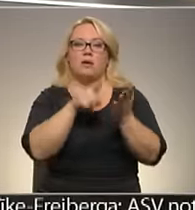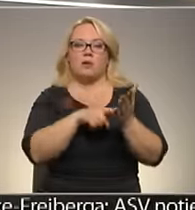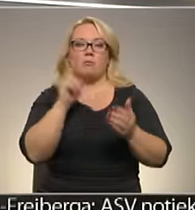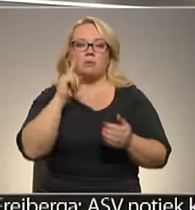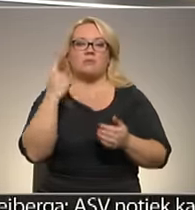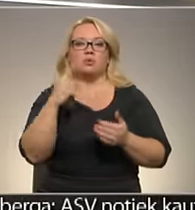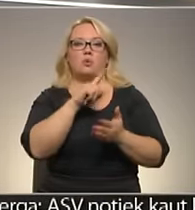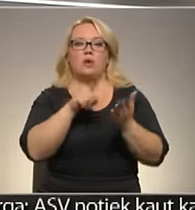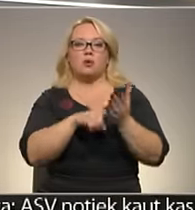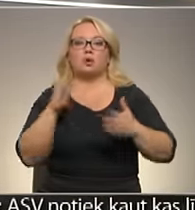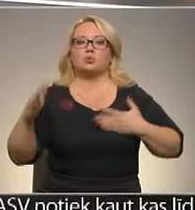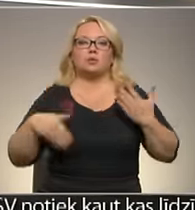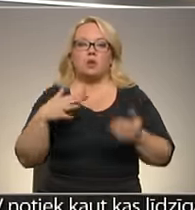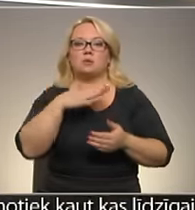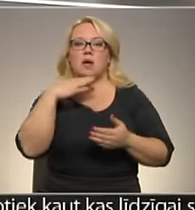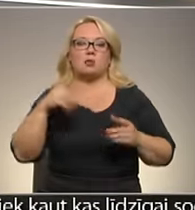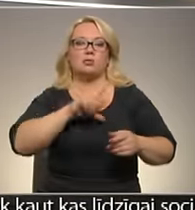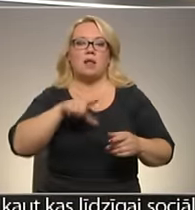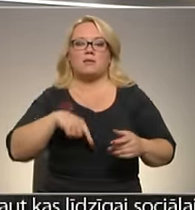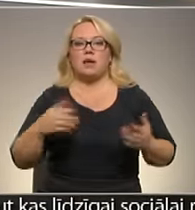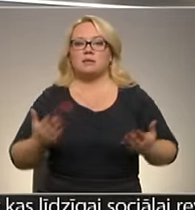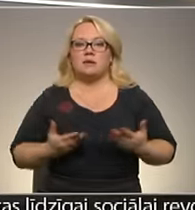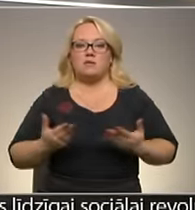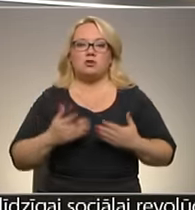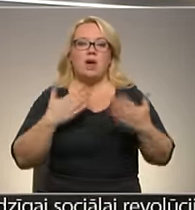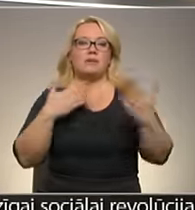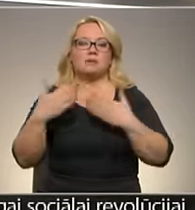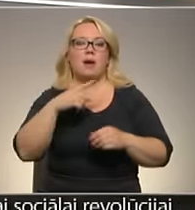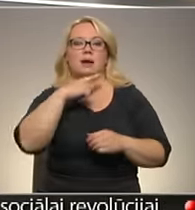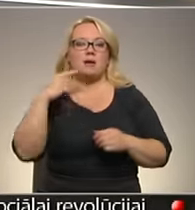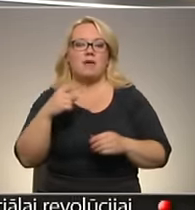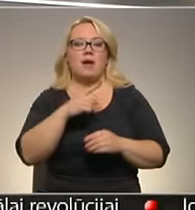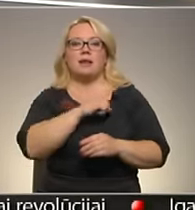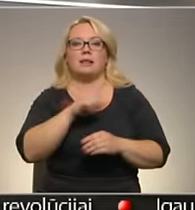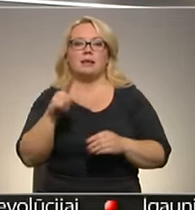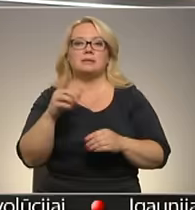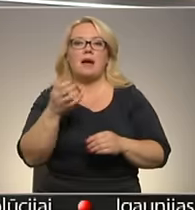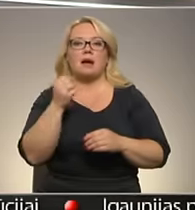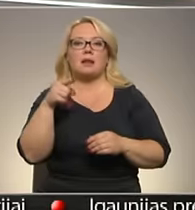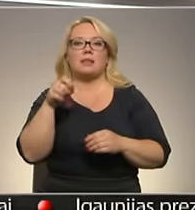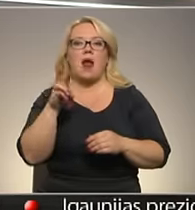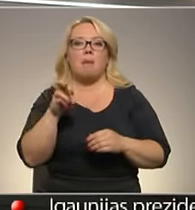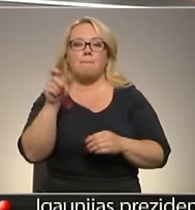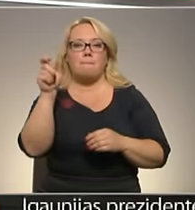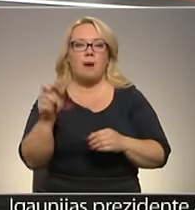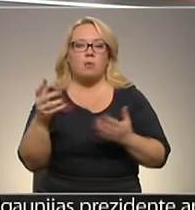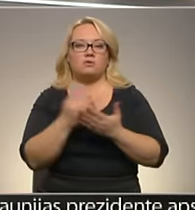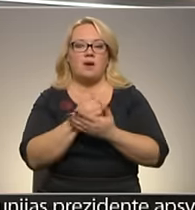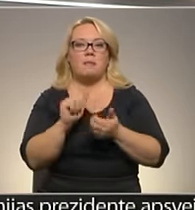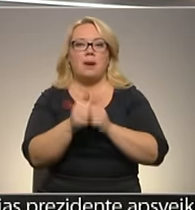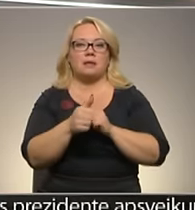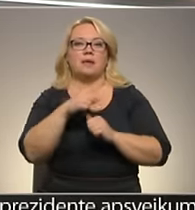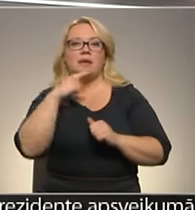jautājumiem, kas uztrauc daudzas Latvijā dzīvojošos, ir attiecības ar Krieviju vai līdz ar Trumpu uzvaru un prognozēt, ka mainīsies Krievijas un ASV